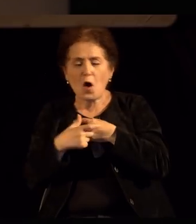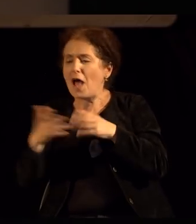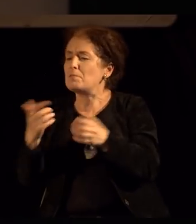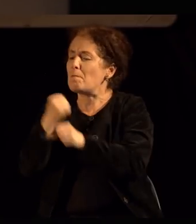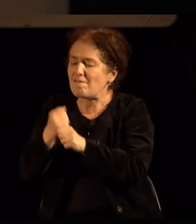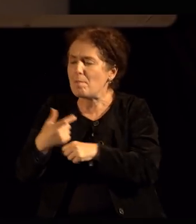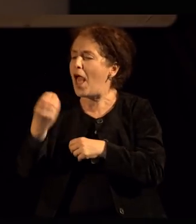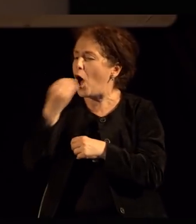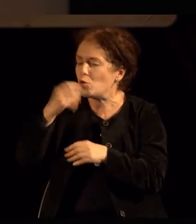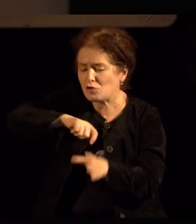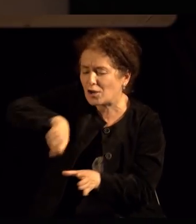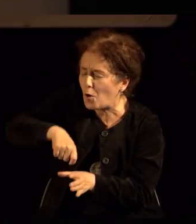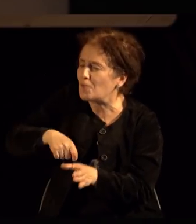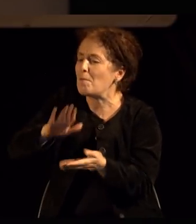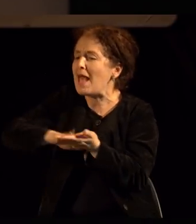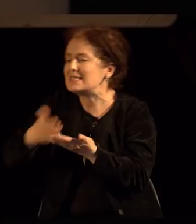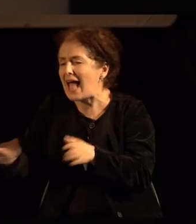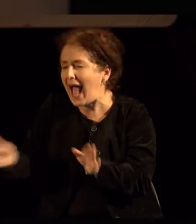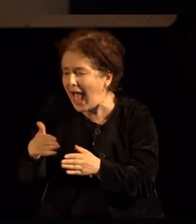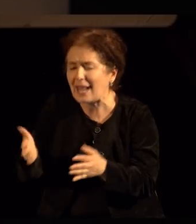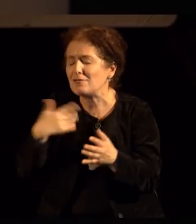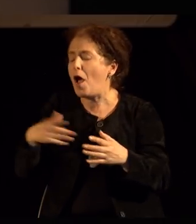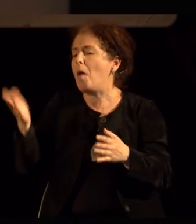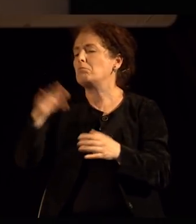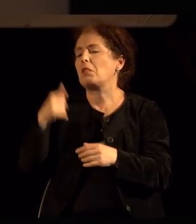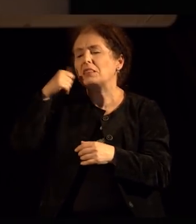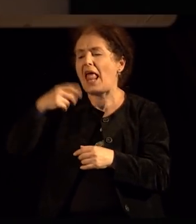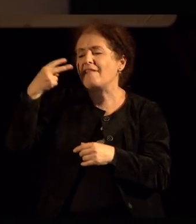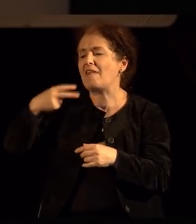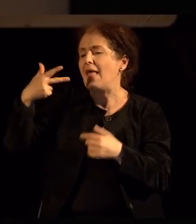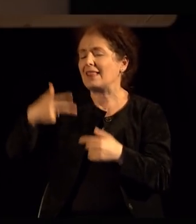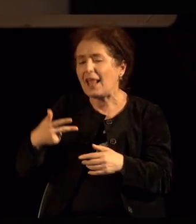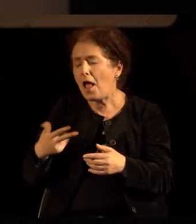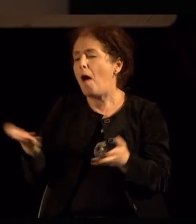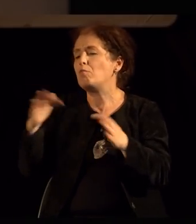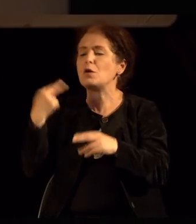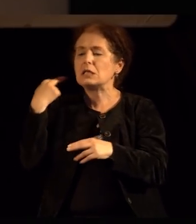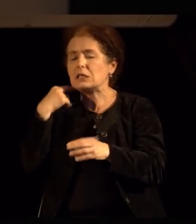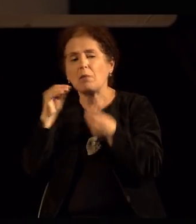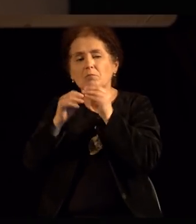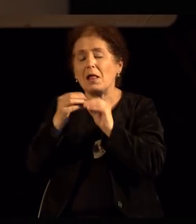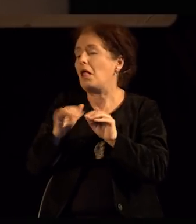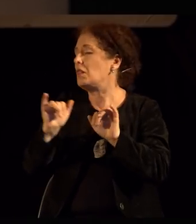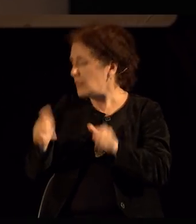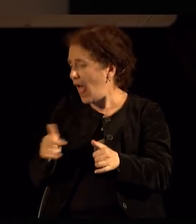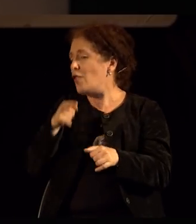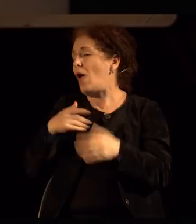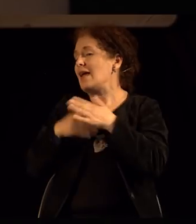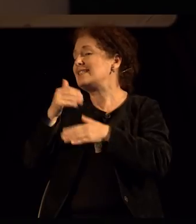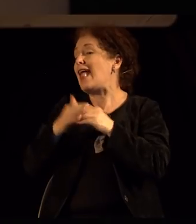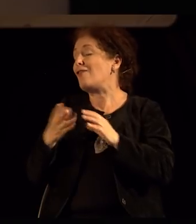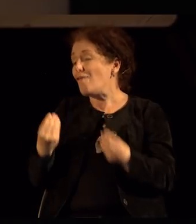доживее така нареченото екстаза. Е, ова го дам као пример, школски пример е ова.